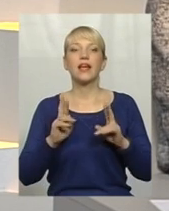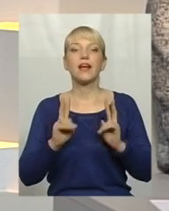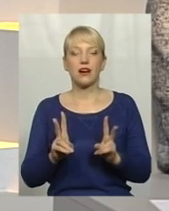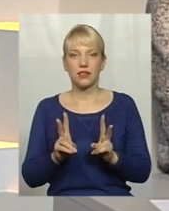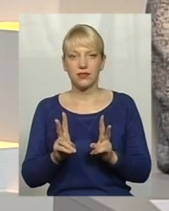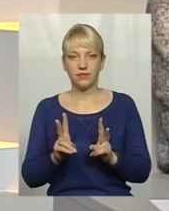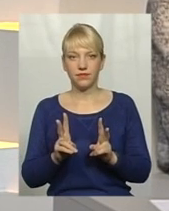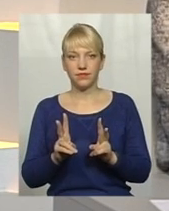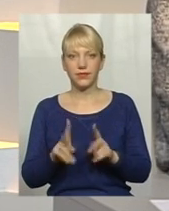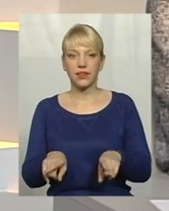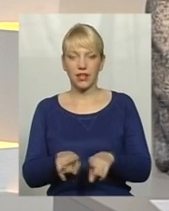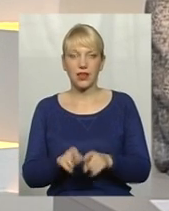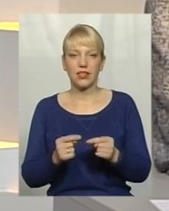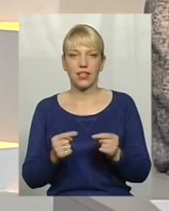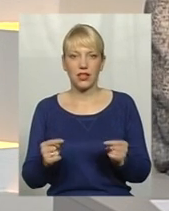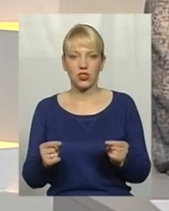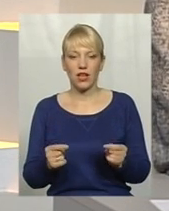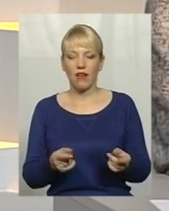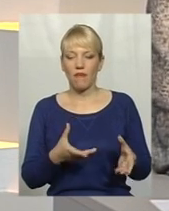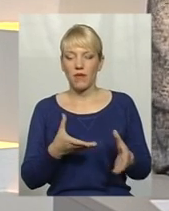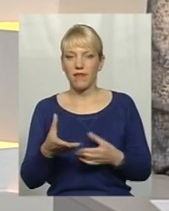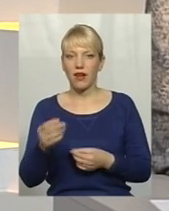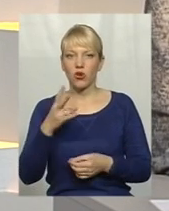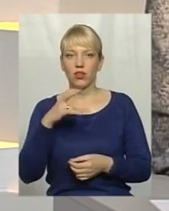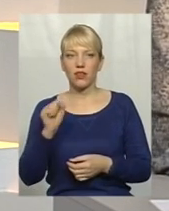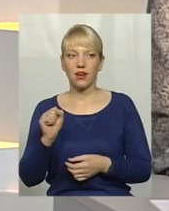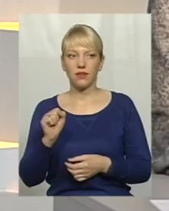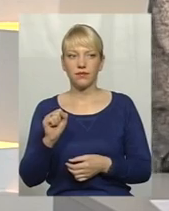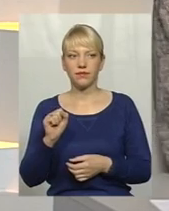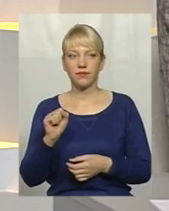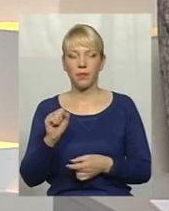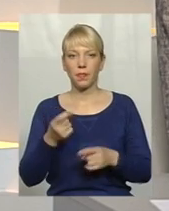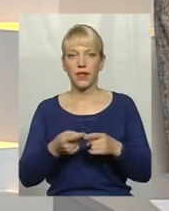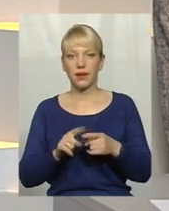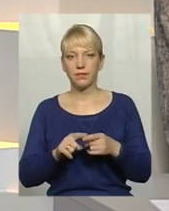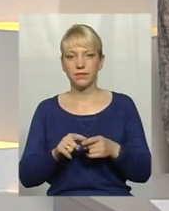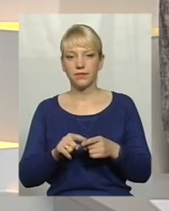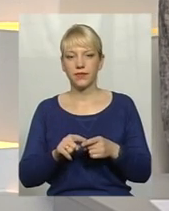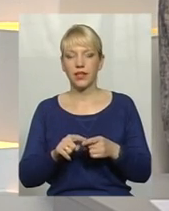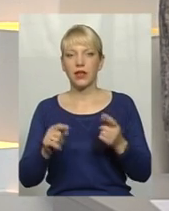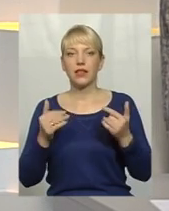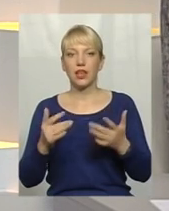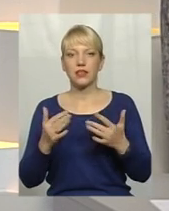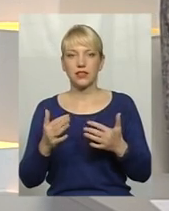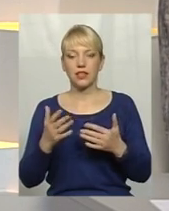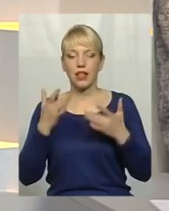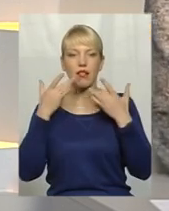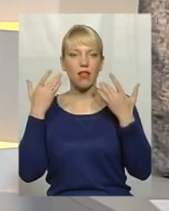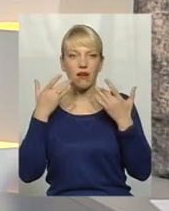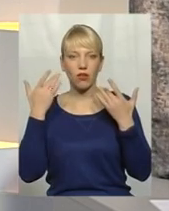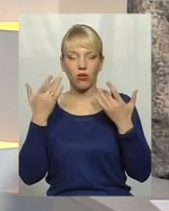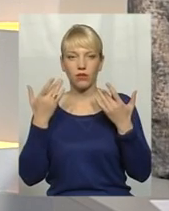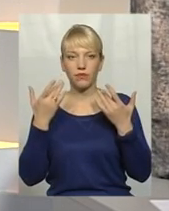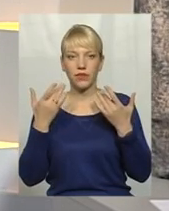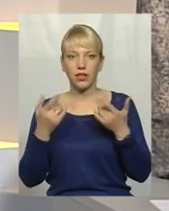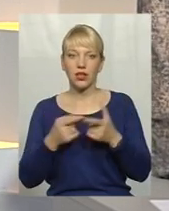такі речі впливають на те, наскільки легко, чи про,